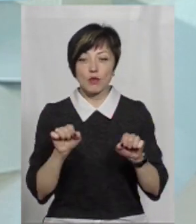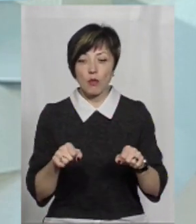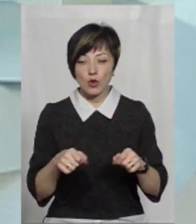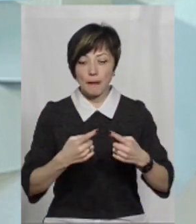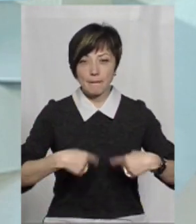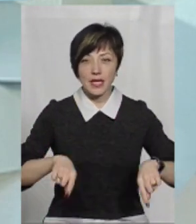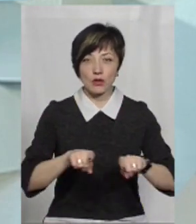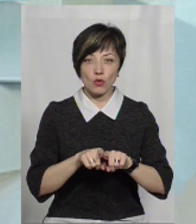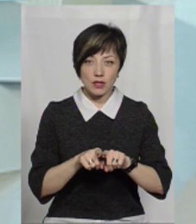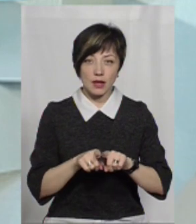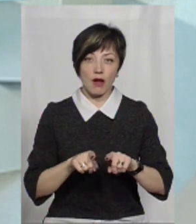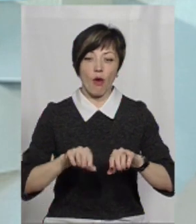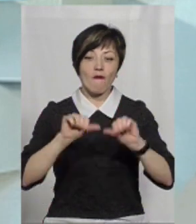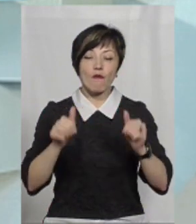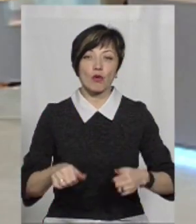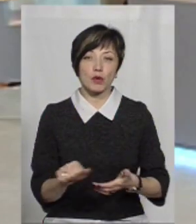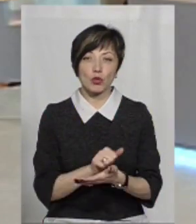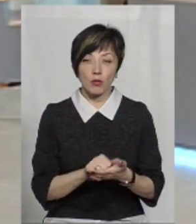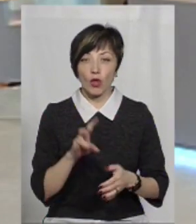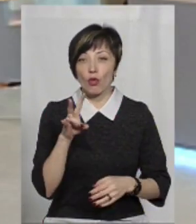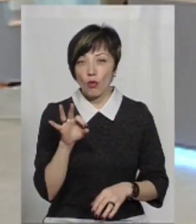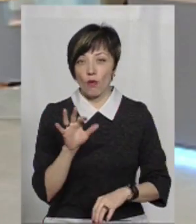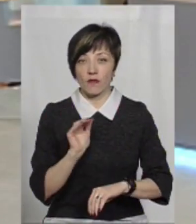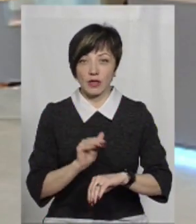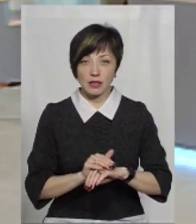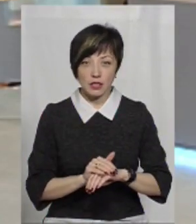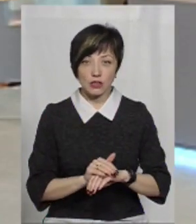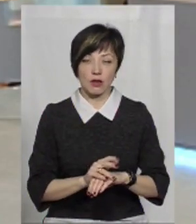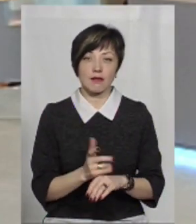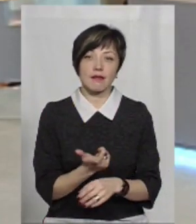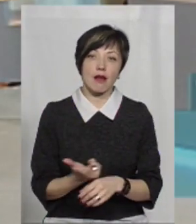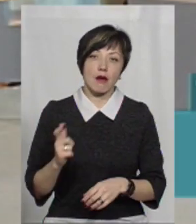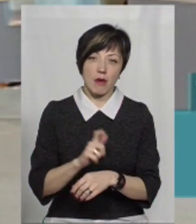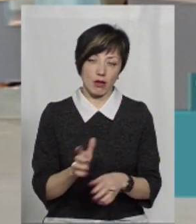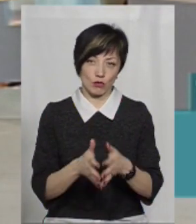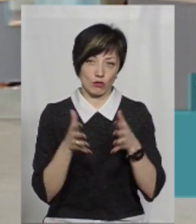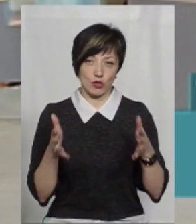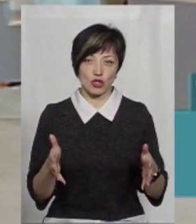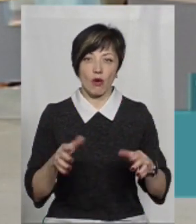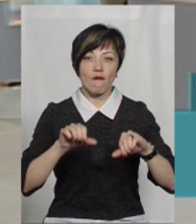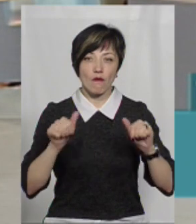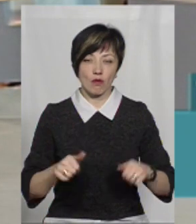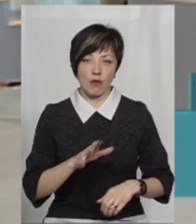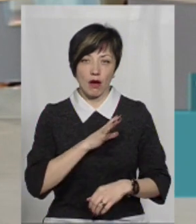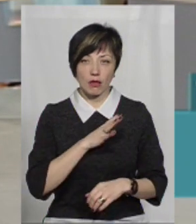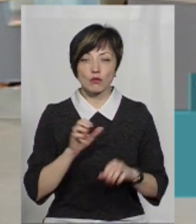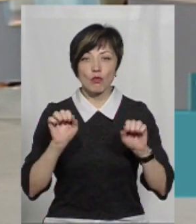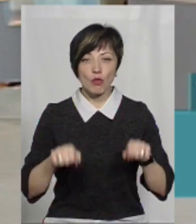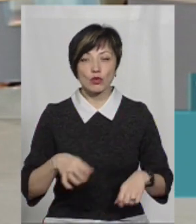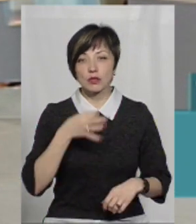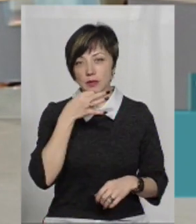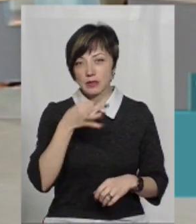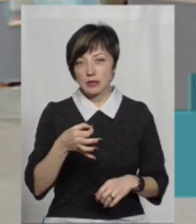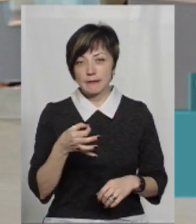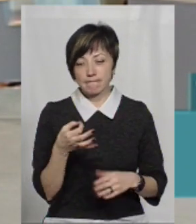підрозділів митного оформлення. Але фактично їх, скажімо так, набагато більше оформлялося. Можу навіть